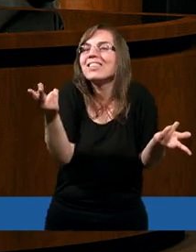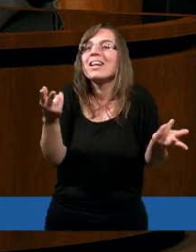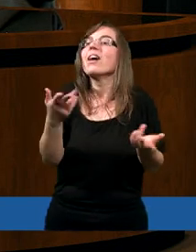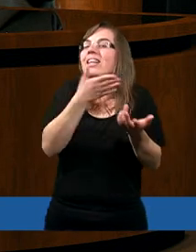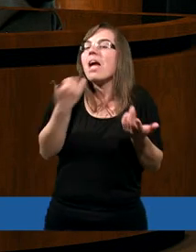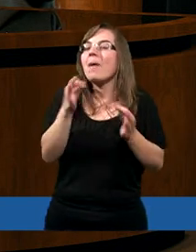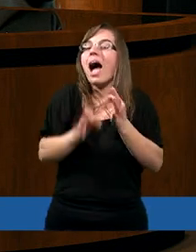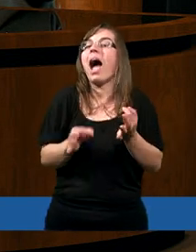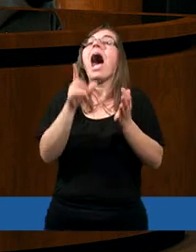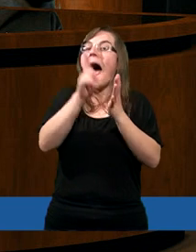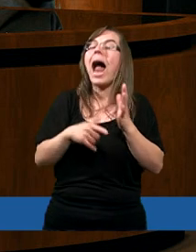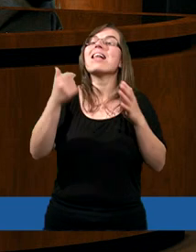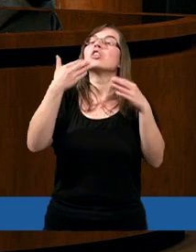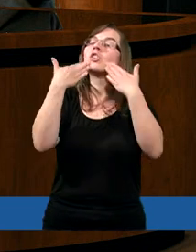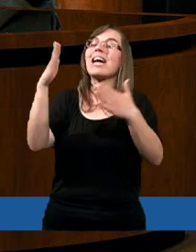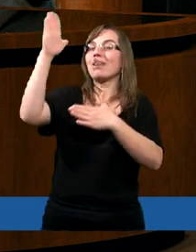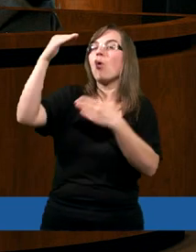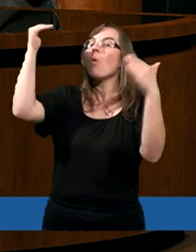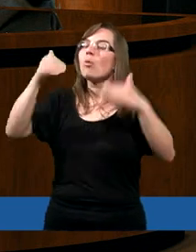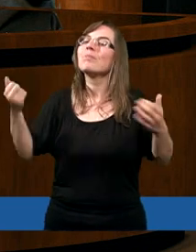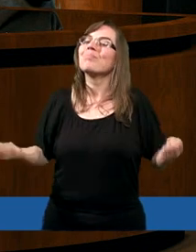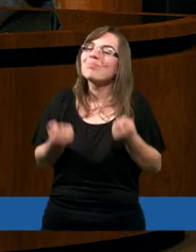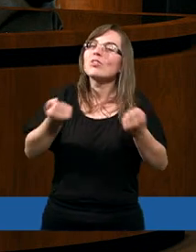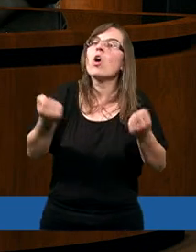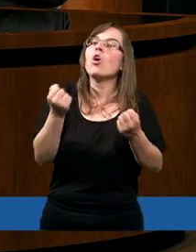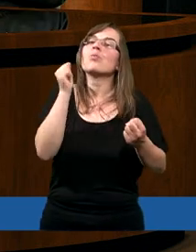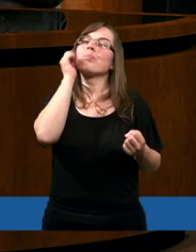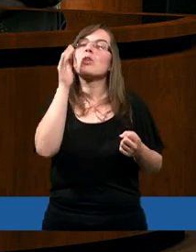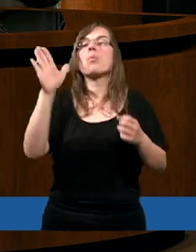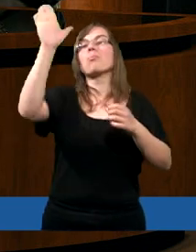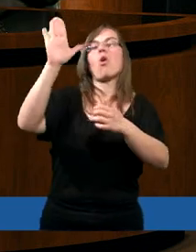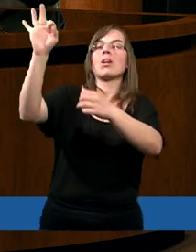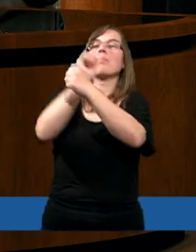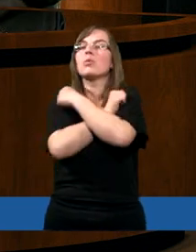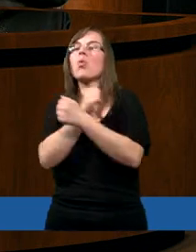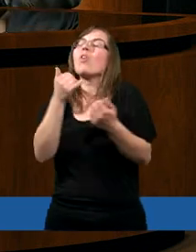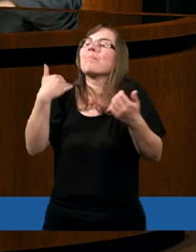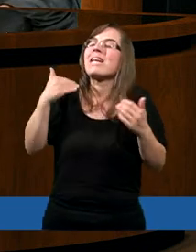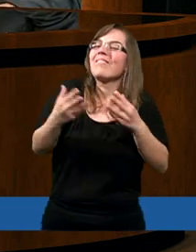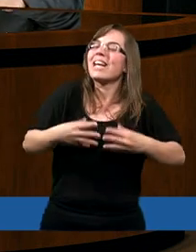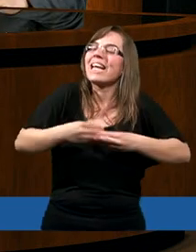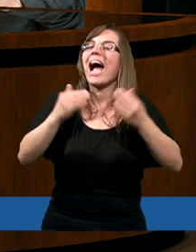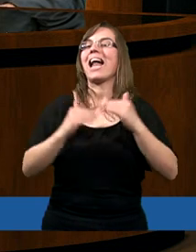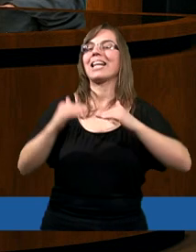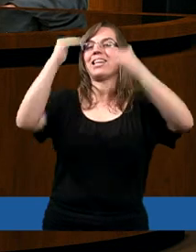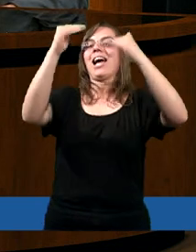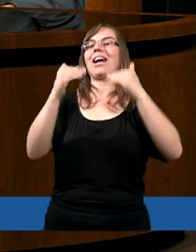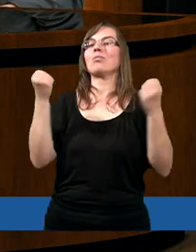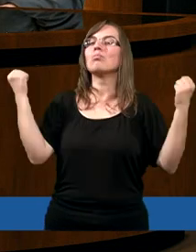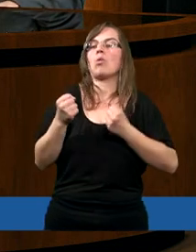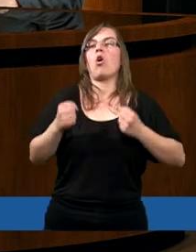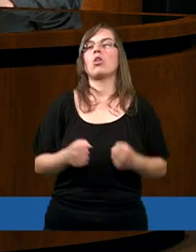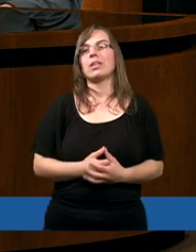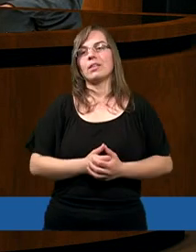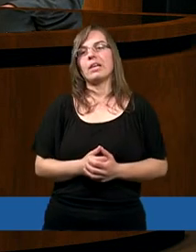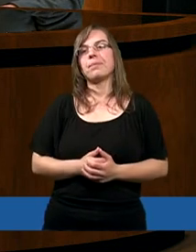Nigdy bym tak o sobie nie pomyślał, ale dzięki Bożej miłości czuję się doskonały. Tak, dziękuję.